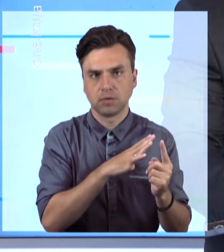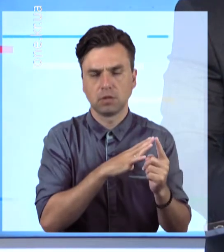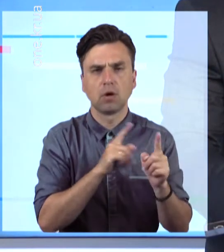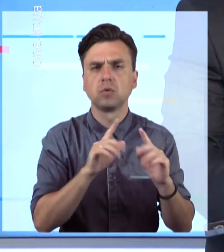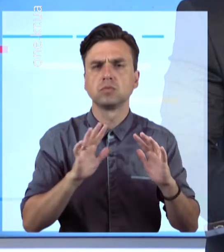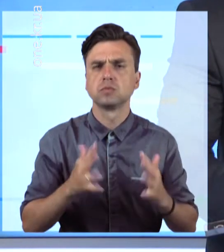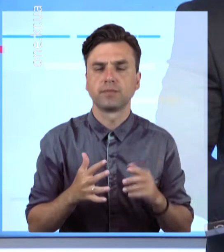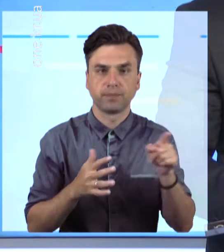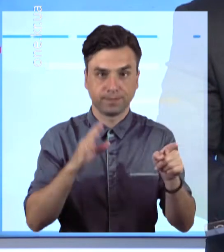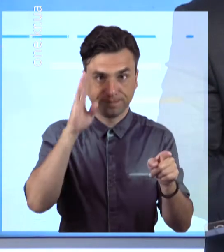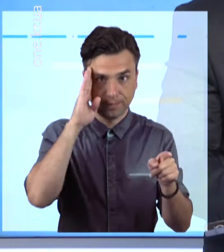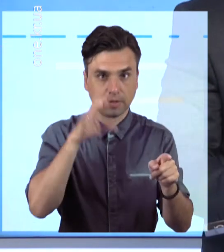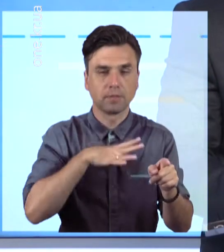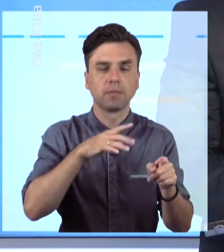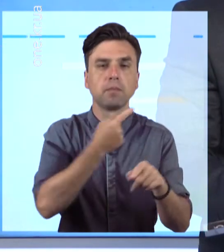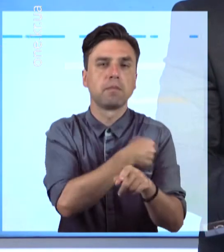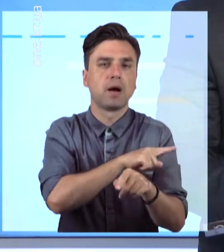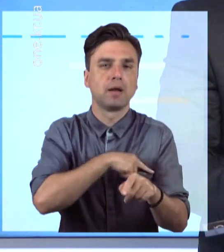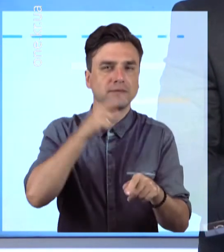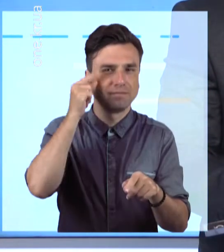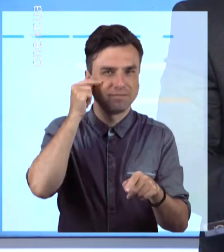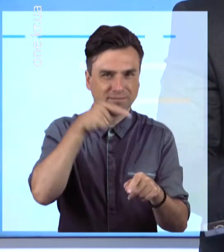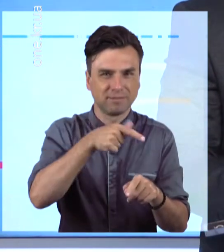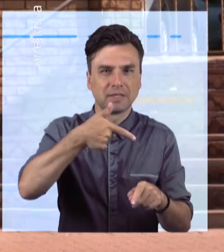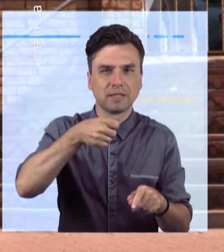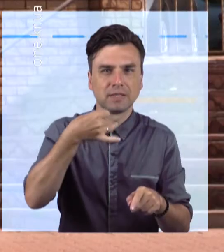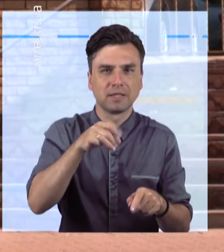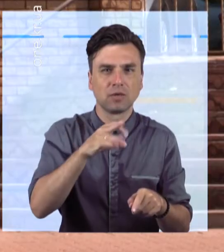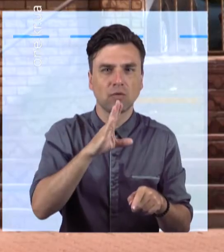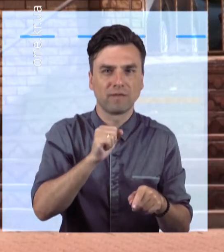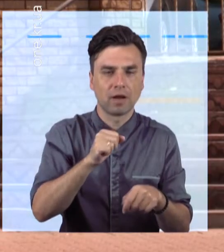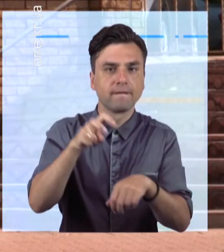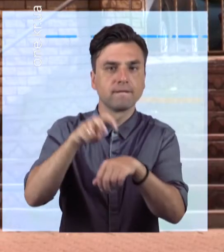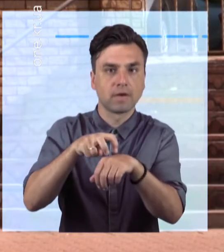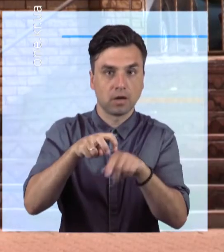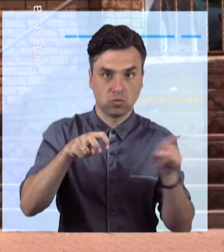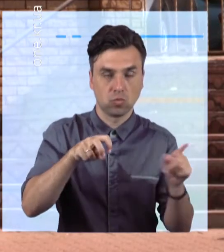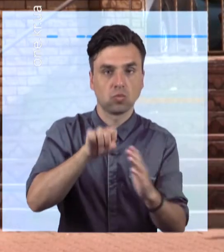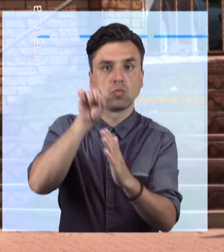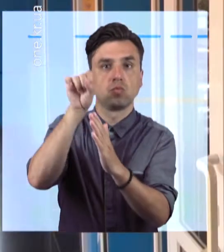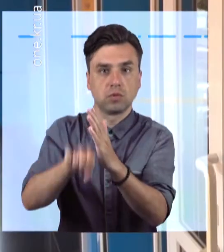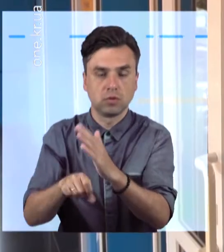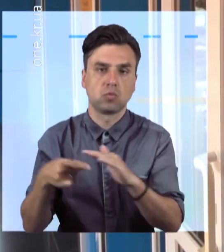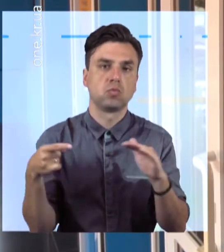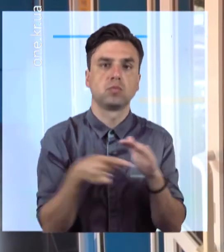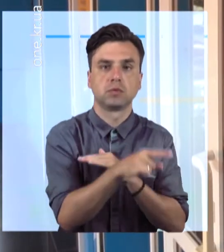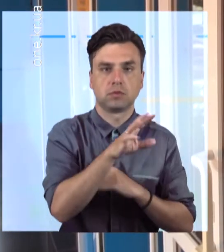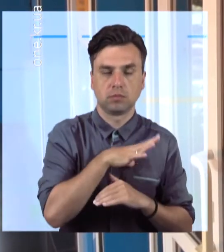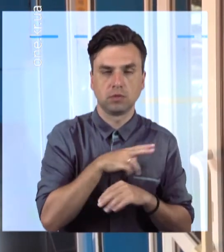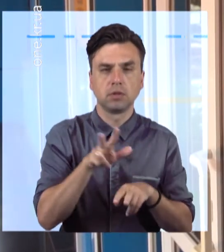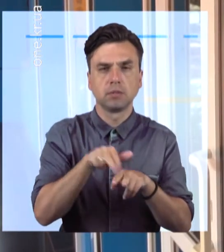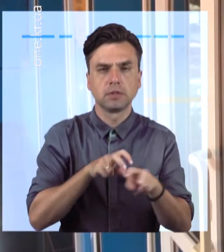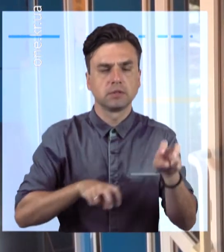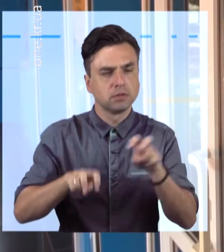обласній психоневрологічній лікарні вбив медичного працівника та втік. Розшукати пацієнта-утікача правоохоронцям